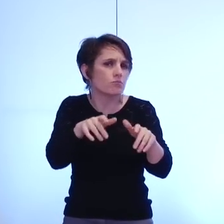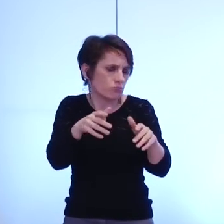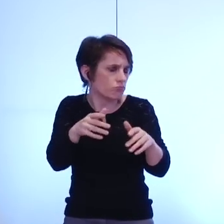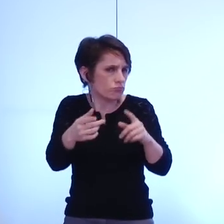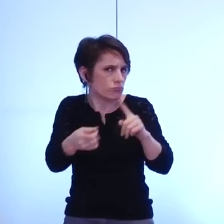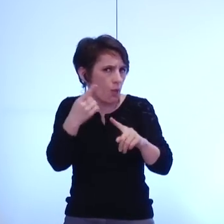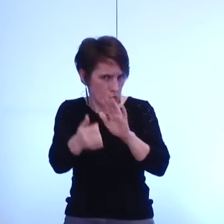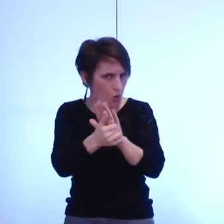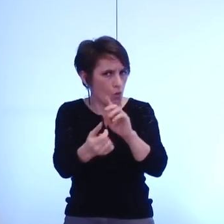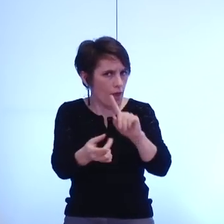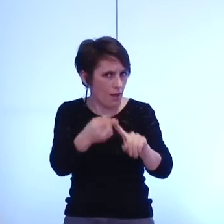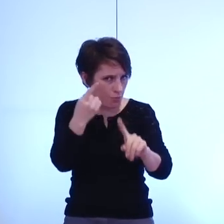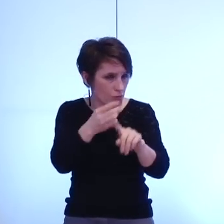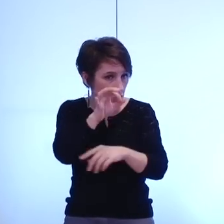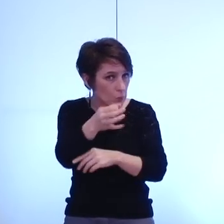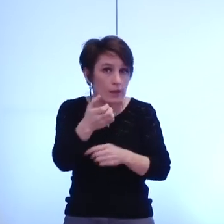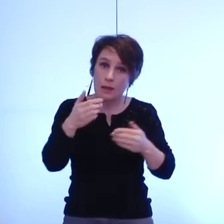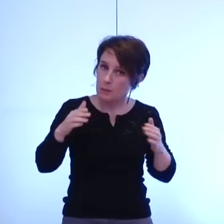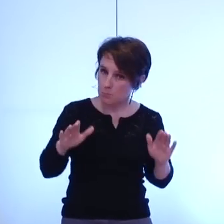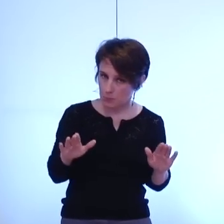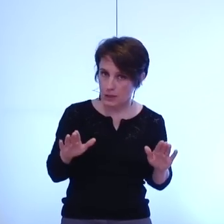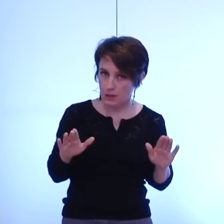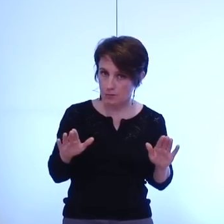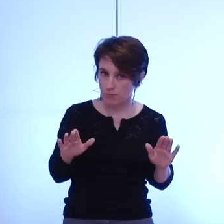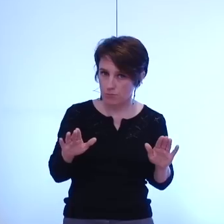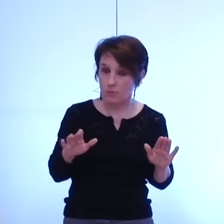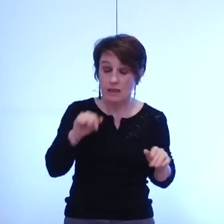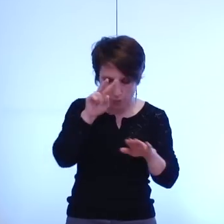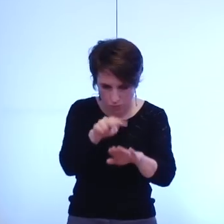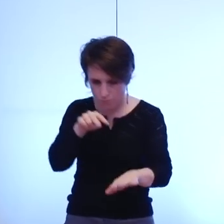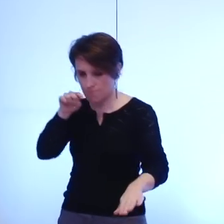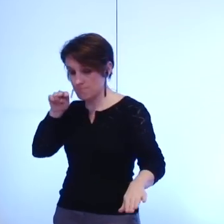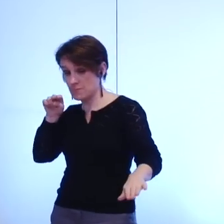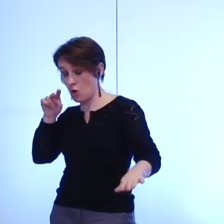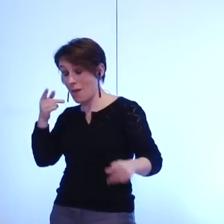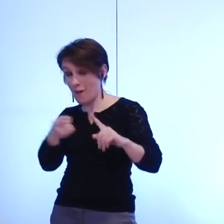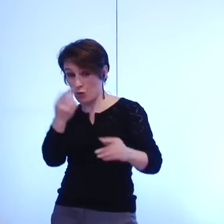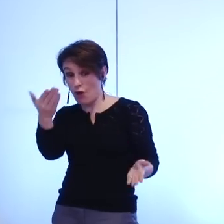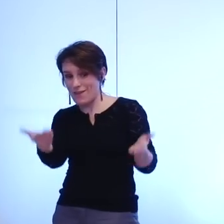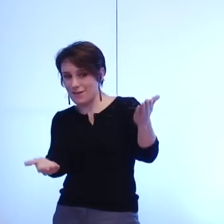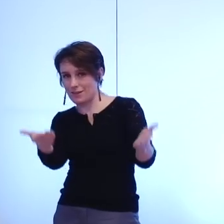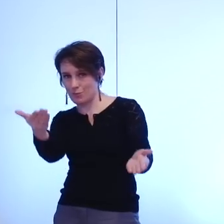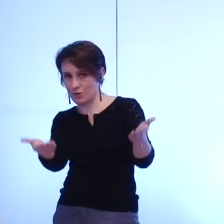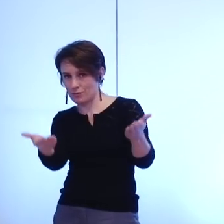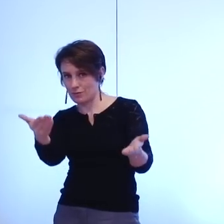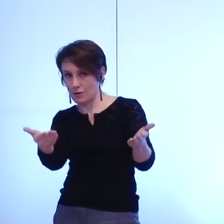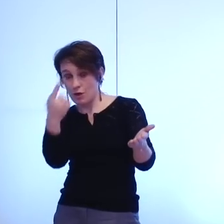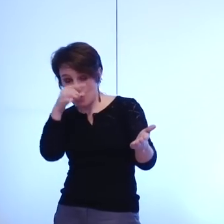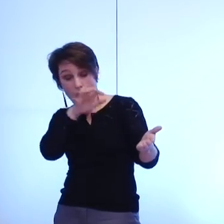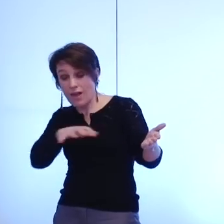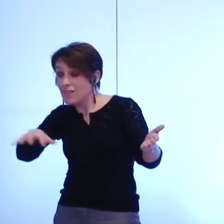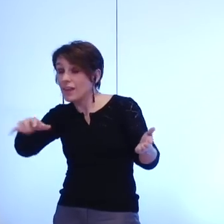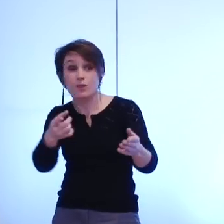mais il doit aussi être vu dans un équilibre qui permette là aussi le développement territorial